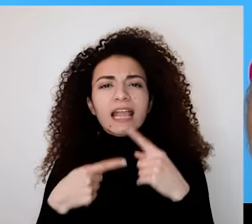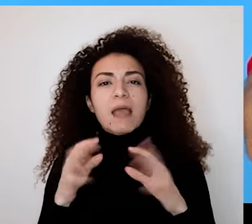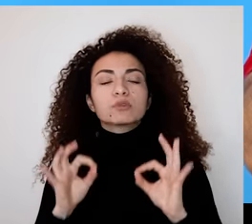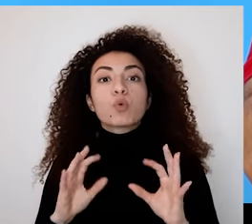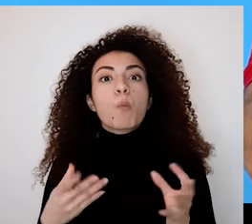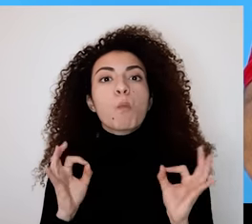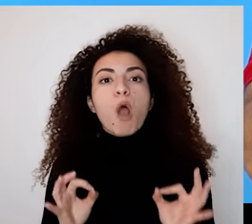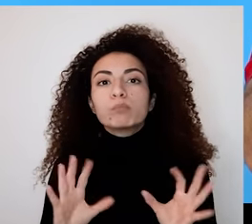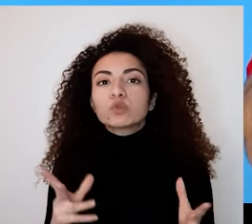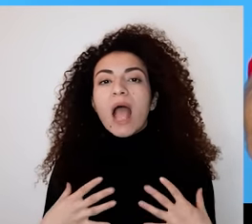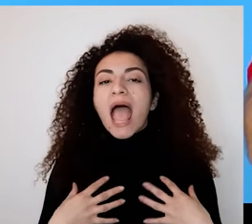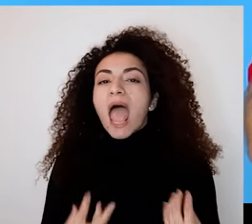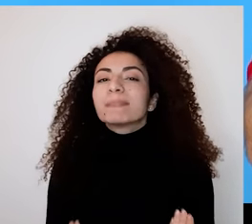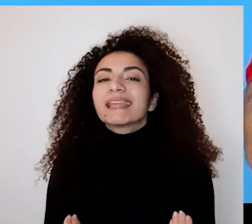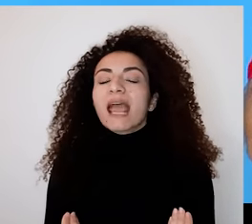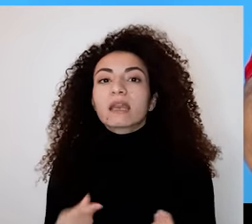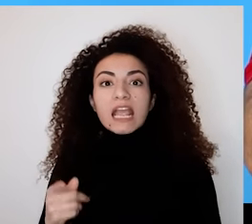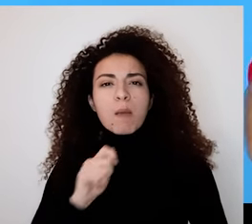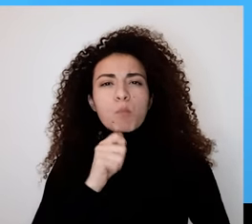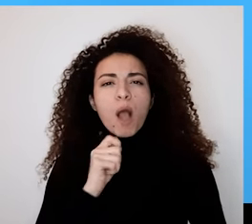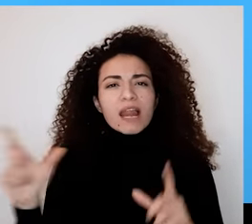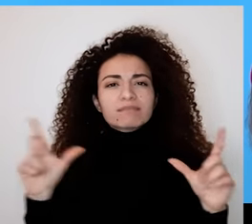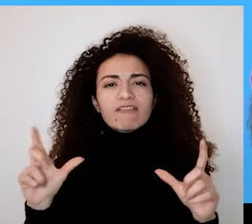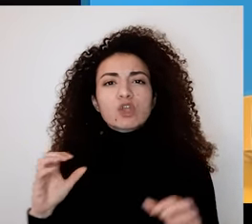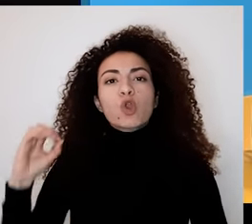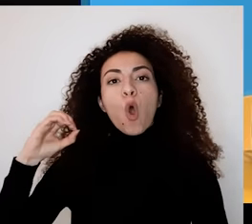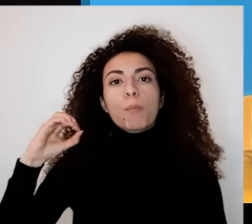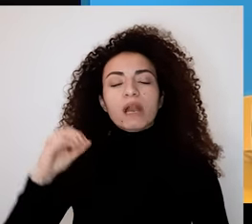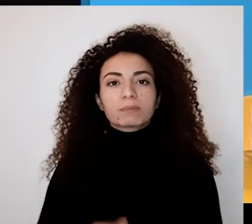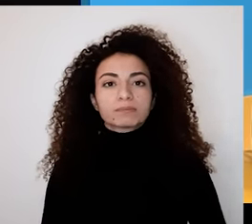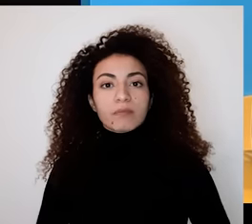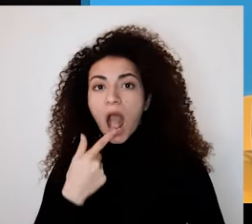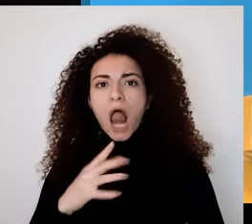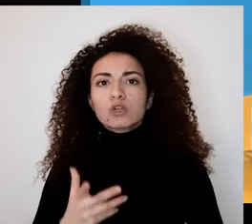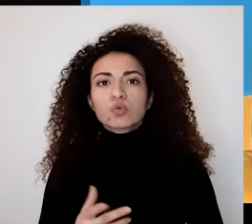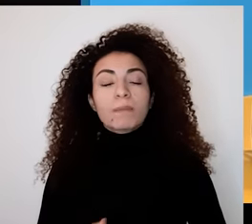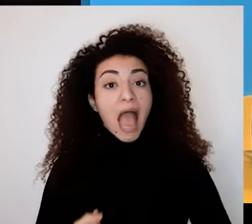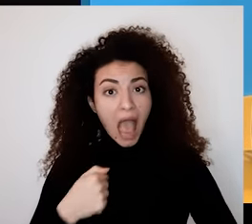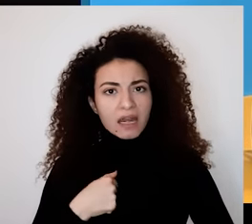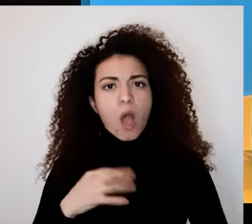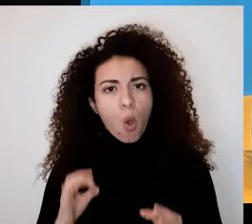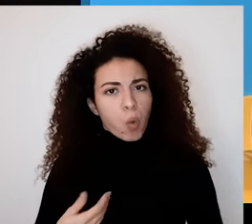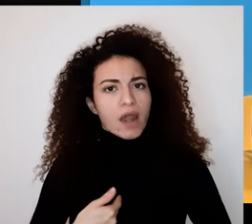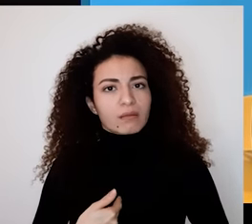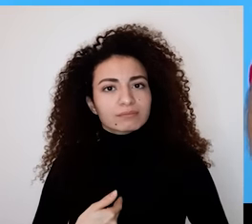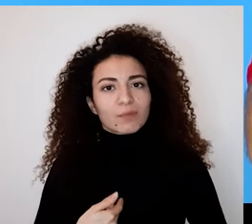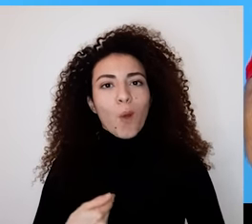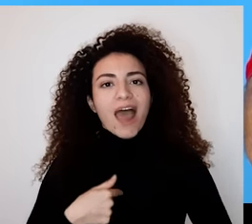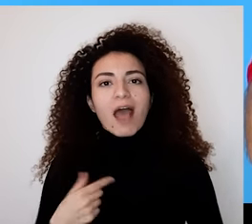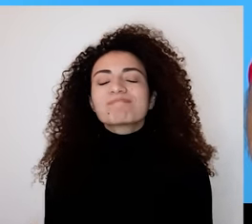ممارسة فعل الإمتنين لده ظهوره مع أوبرا وينفري بالتسعينات أنا ما أنا وما أنا هو رائع